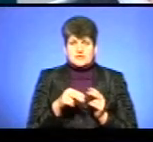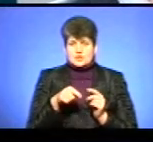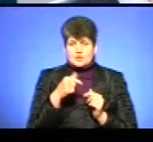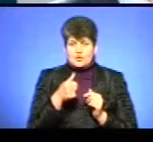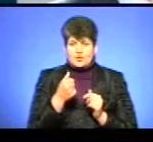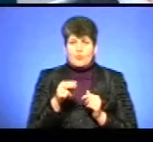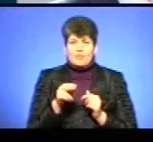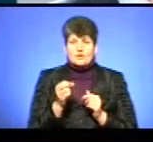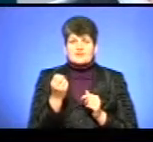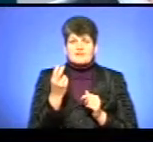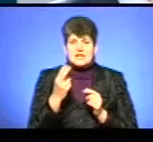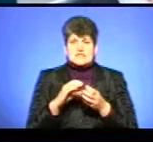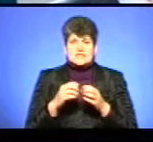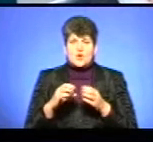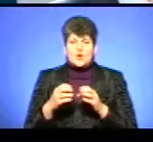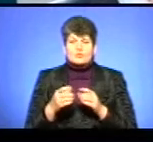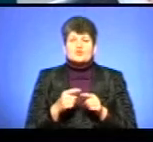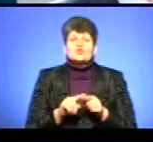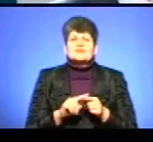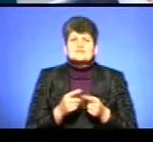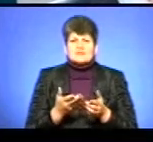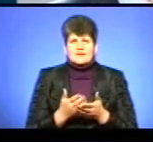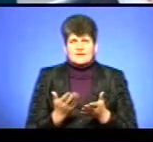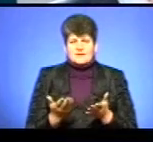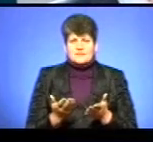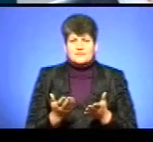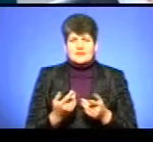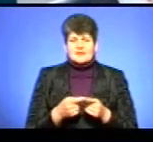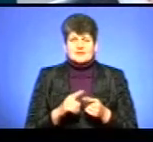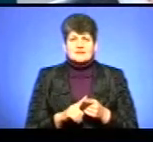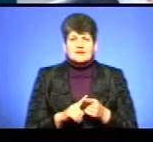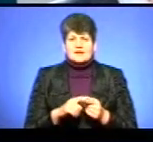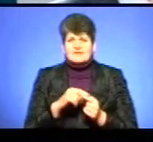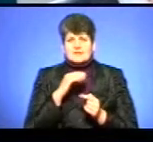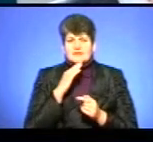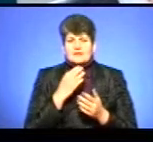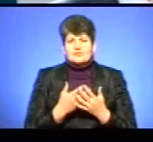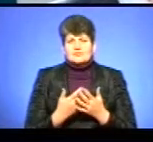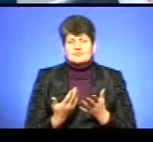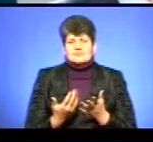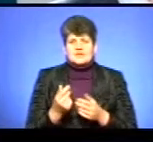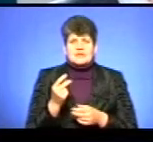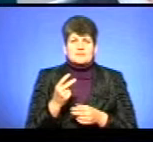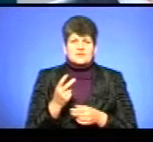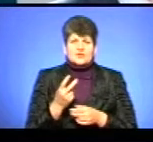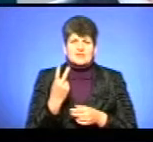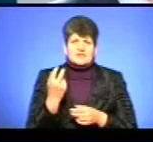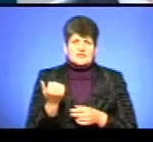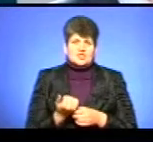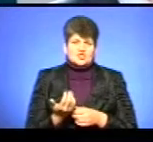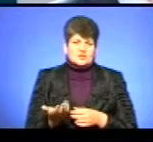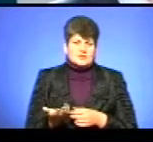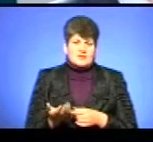12 коробочок. Що це таке? Це вистачає буквально на півтора-два тижні.